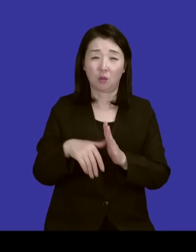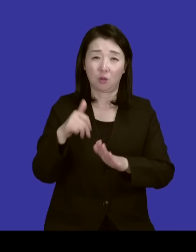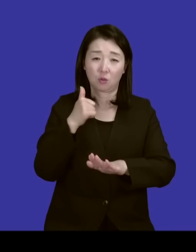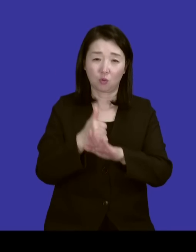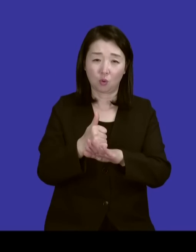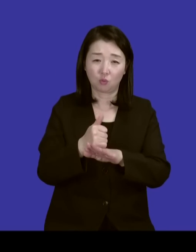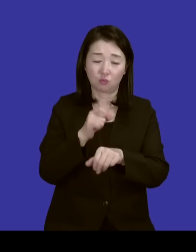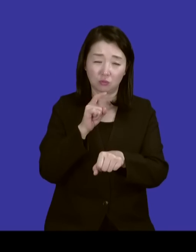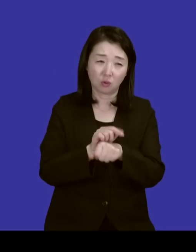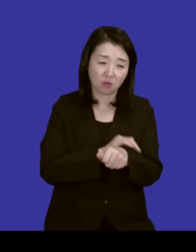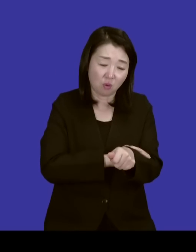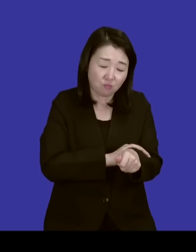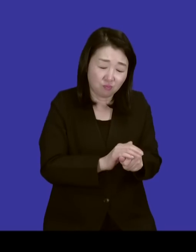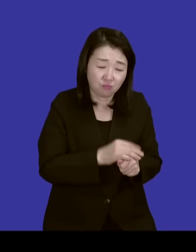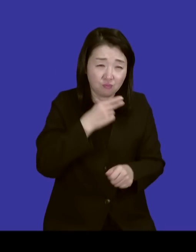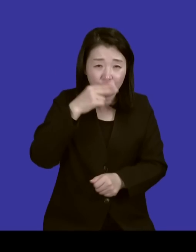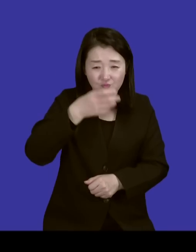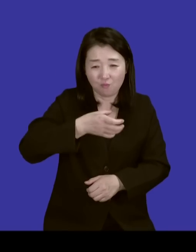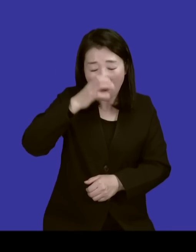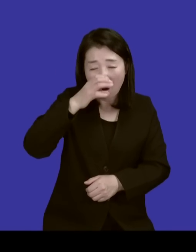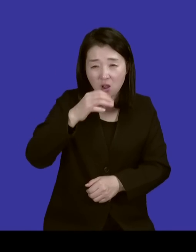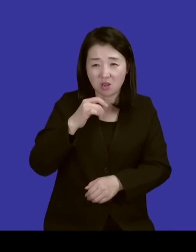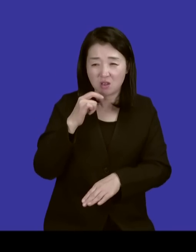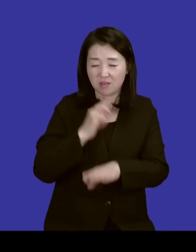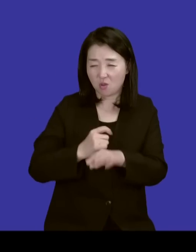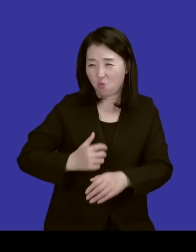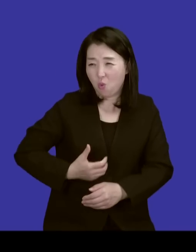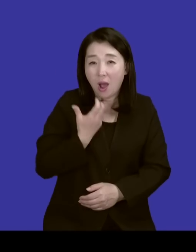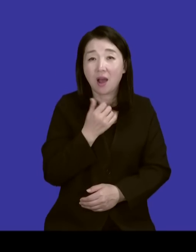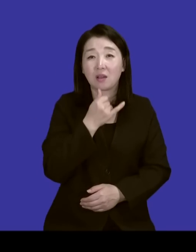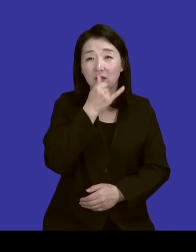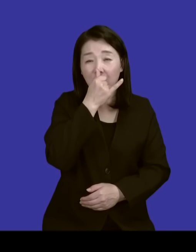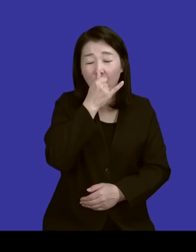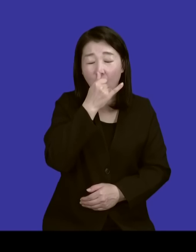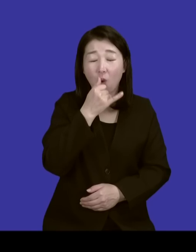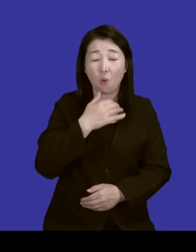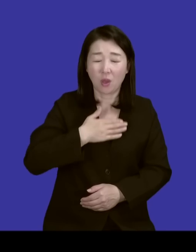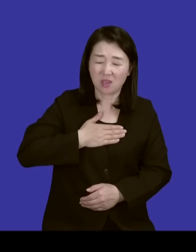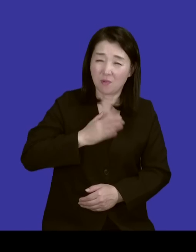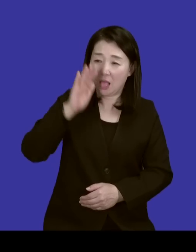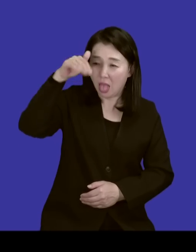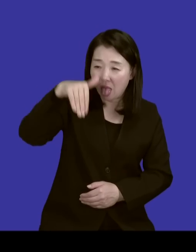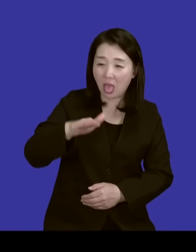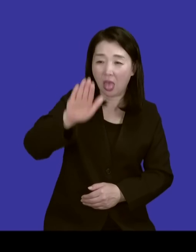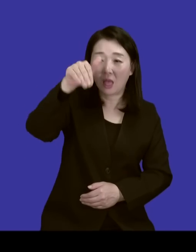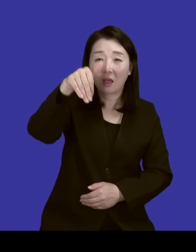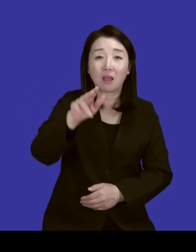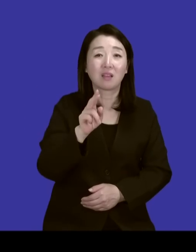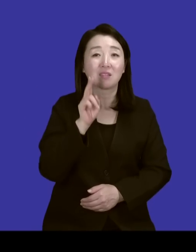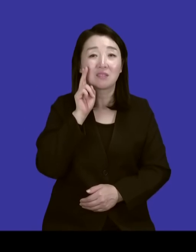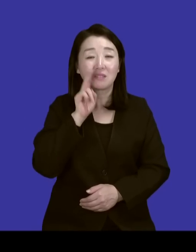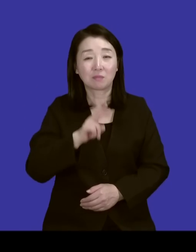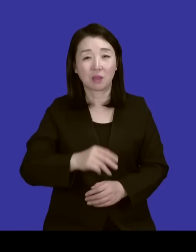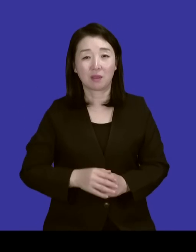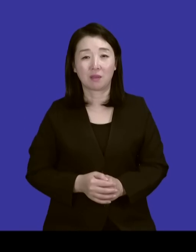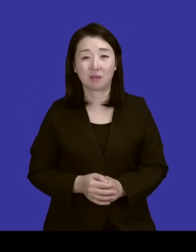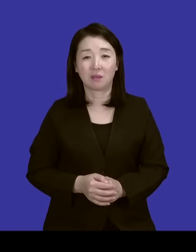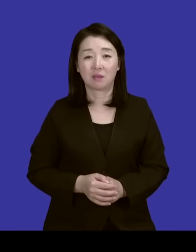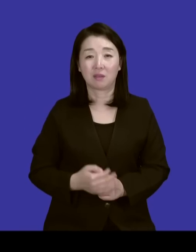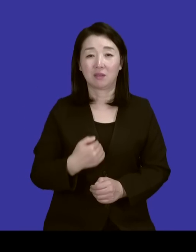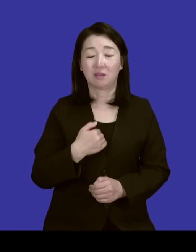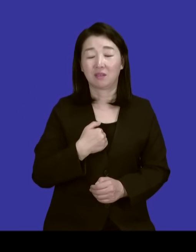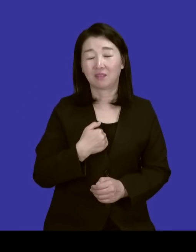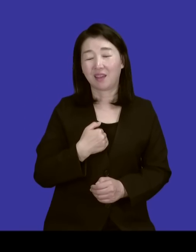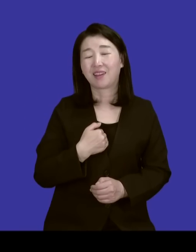확 성격이 살아나고 뭐 그런 업앤다운도 심하고 내 나름대로 또 저는 굉장히